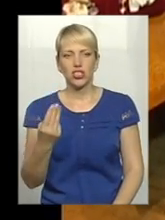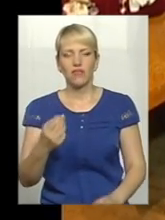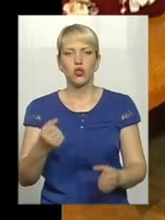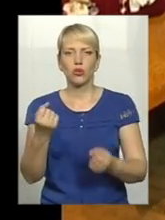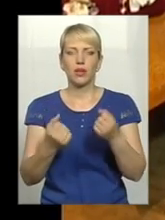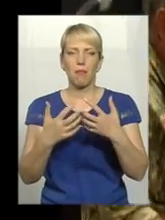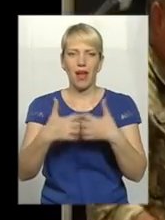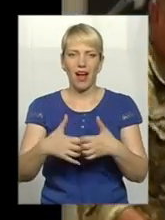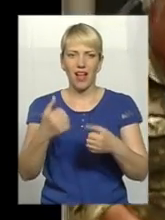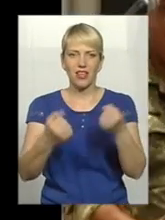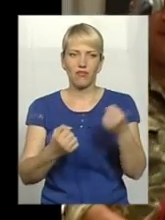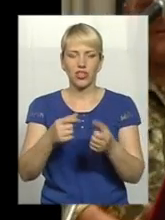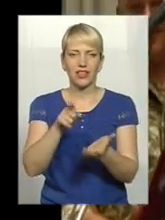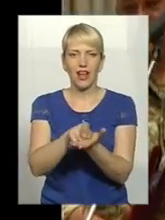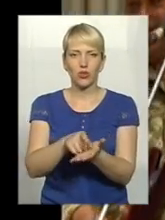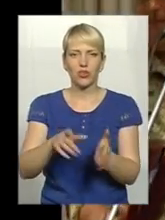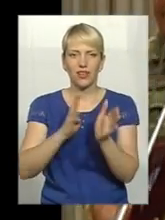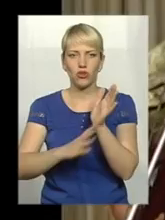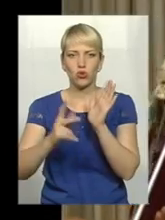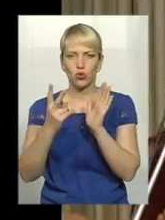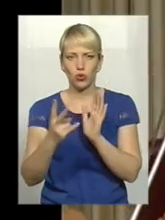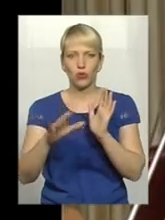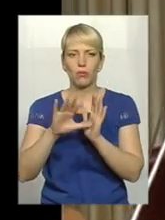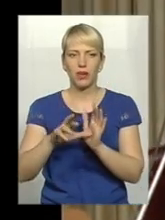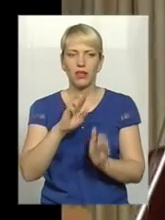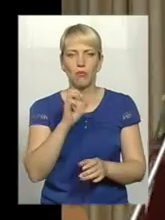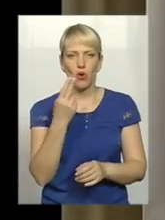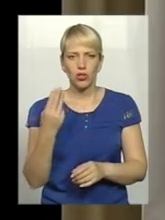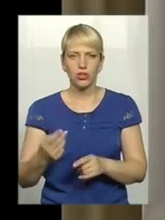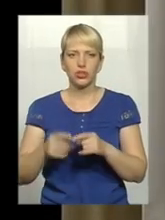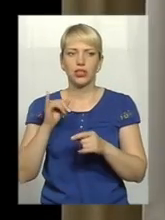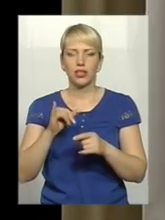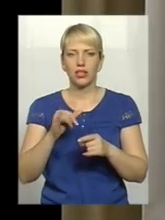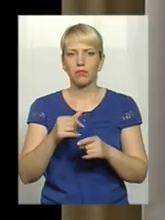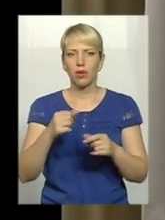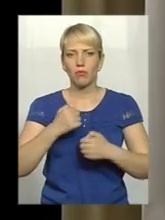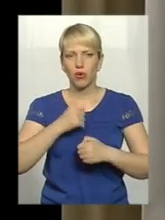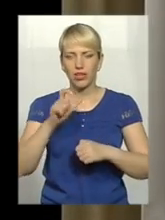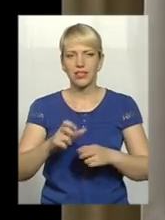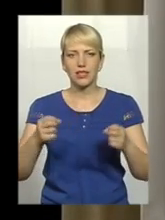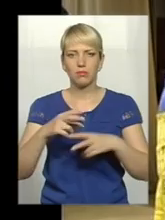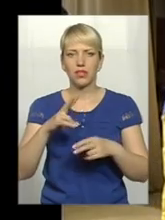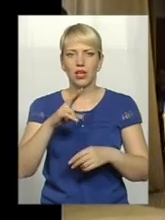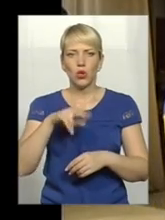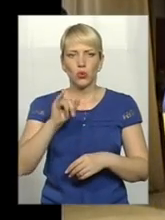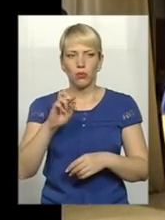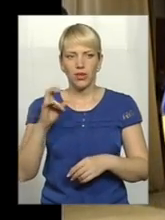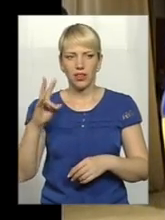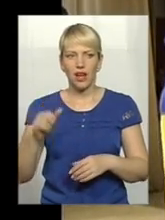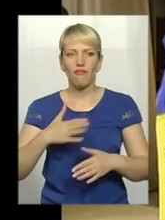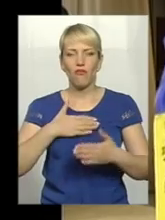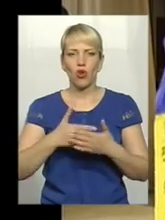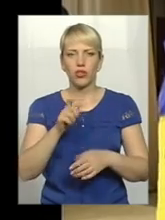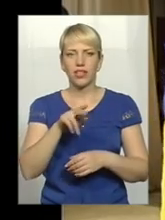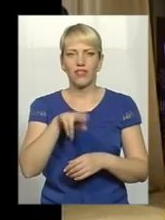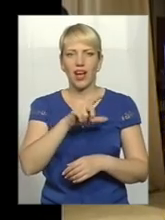танкового батальйону 92-ї бригади Віталій Борщ, боєць 142-го центру сил спецоперацій Сергій Дубина, волонтер Олександр